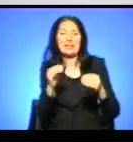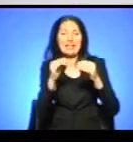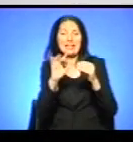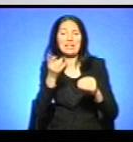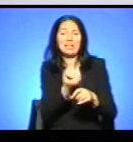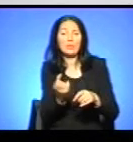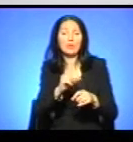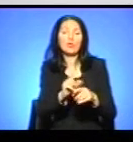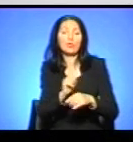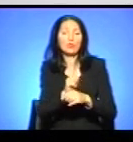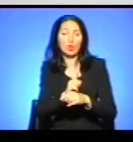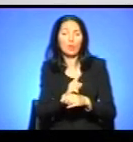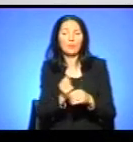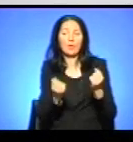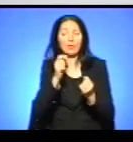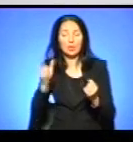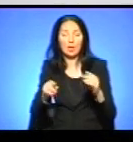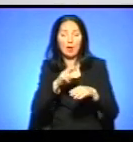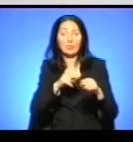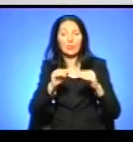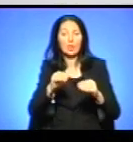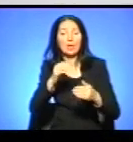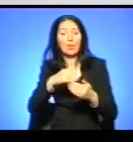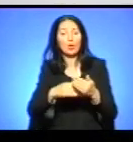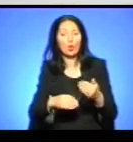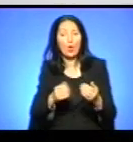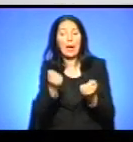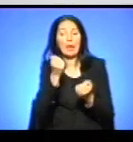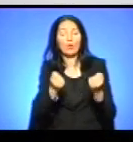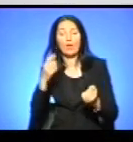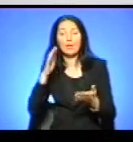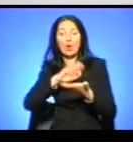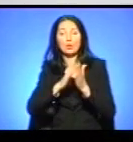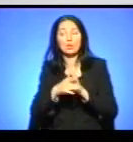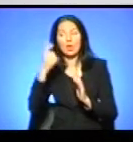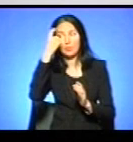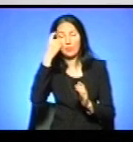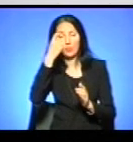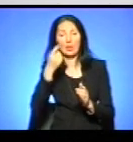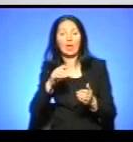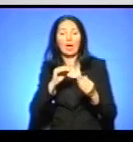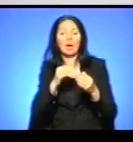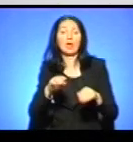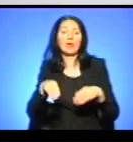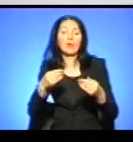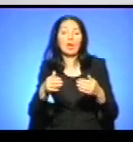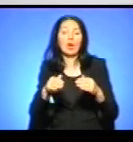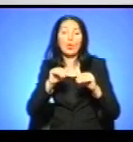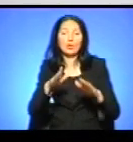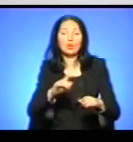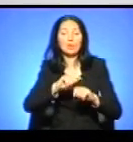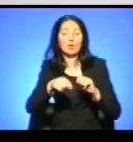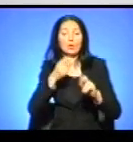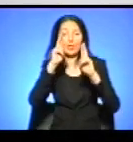На водія правоохоронці склали адмінпротокол за кермування у стані алкогольного сп'яніння і винесли постанову за порушення правил дорожнього